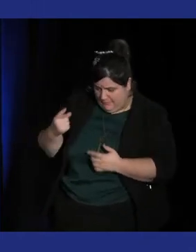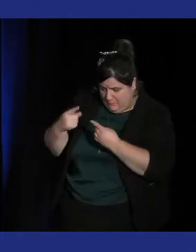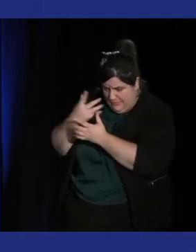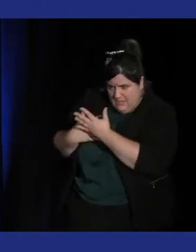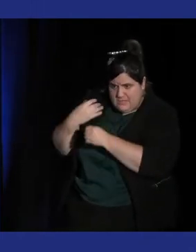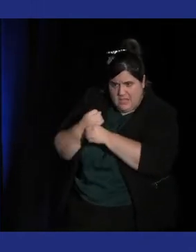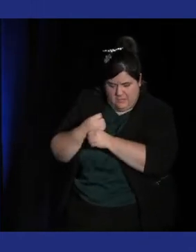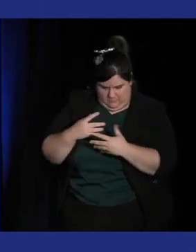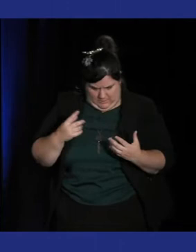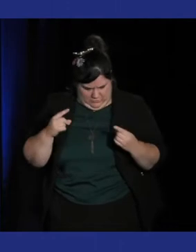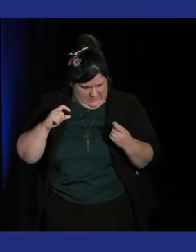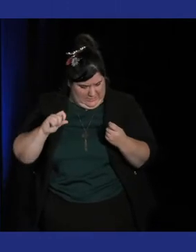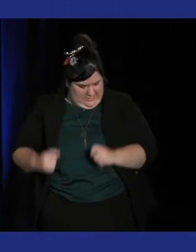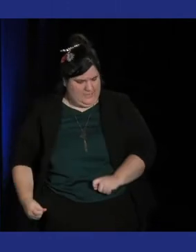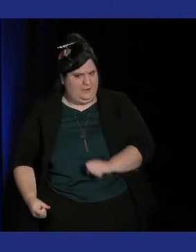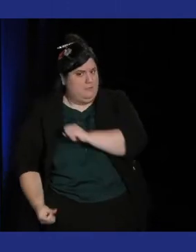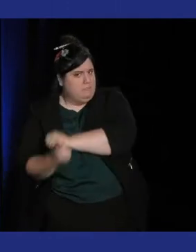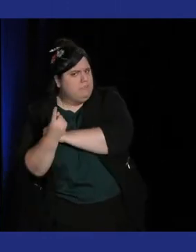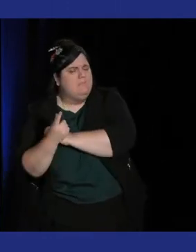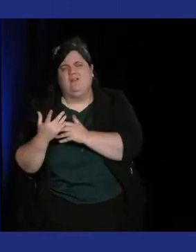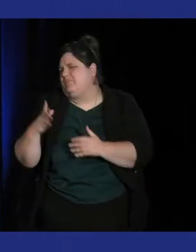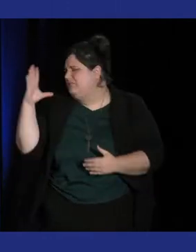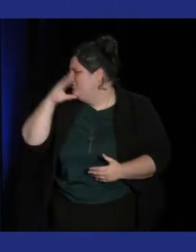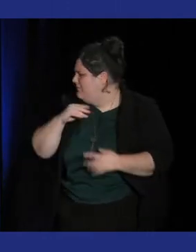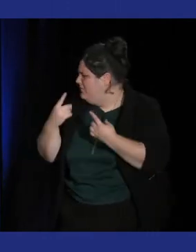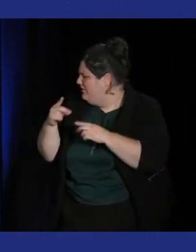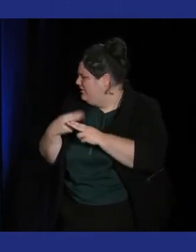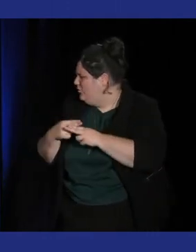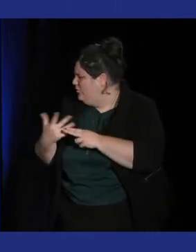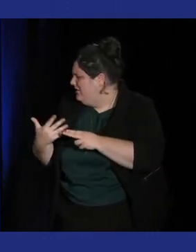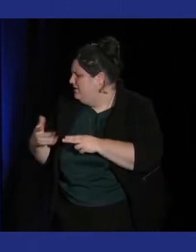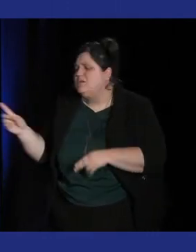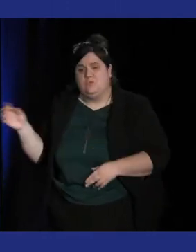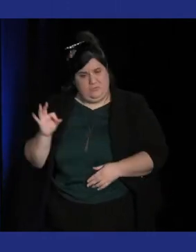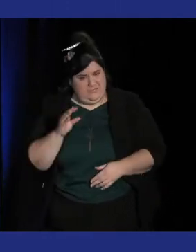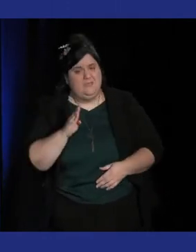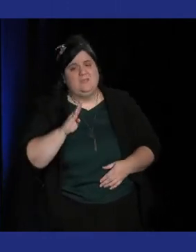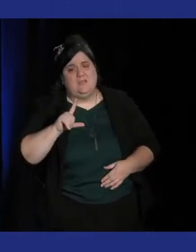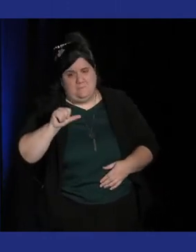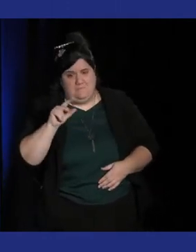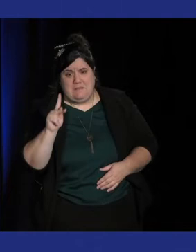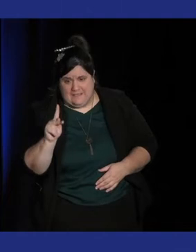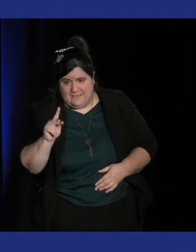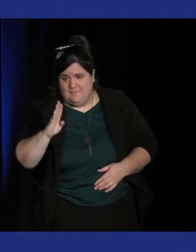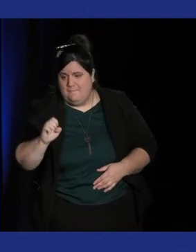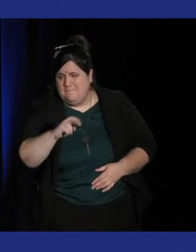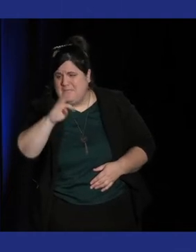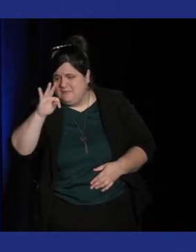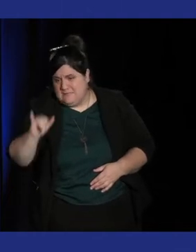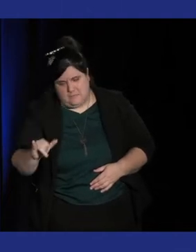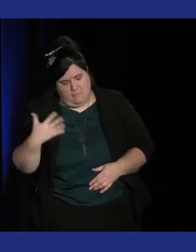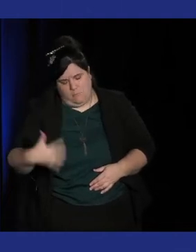alors j'ai plus les titres des morceaux en tête là exactement.'ai plus non plus mais il y a Black Betty et celui-là est incroyable. Il il y avait pas